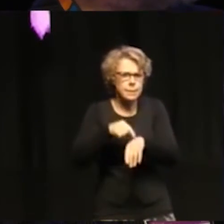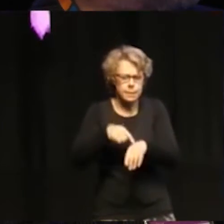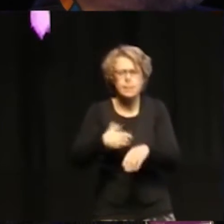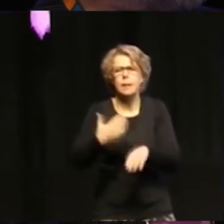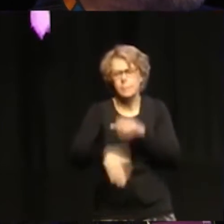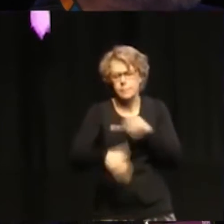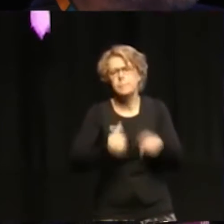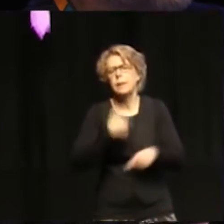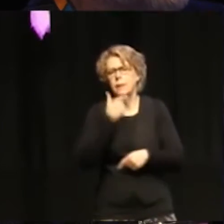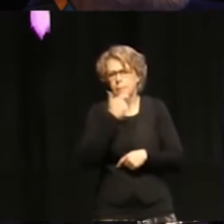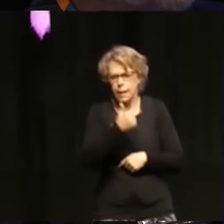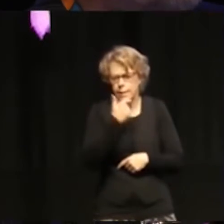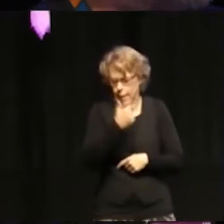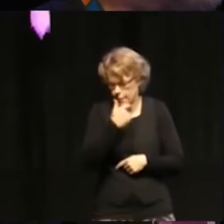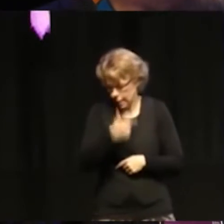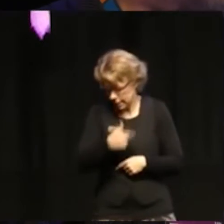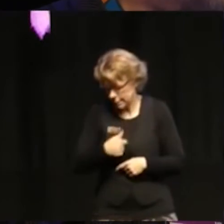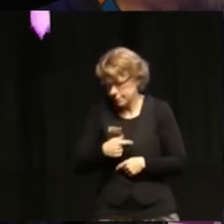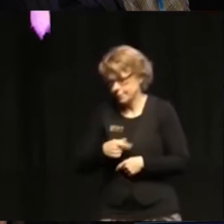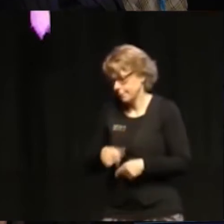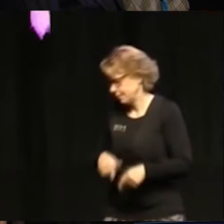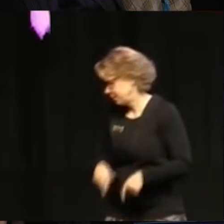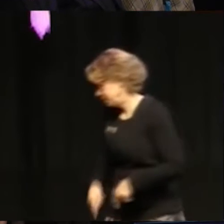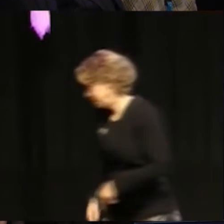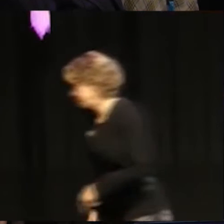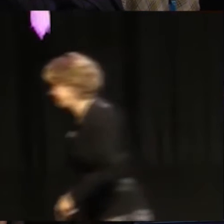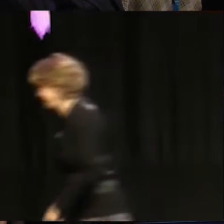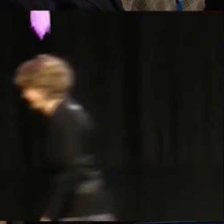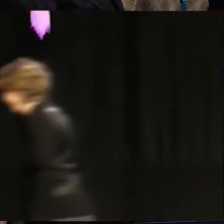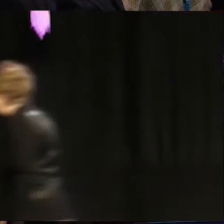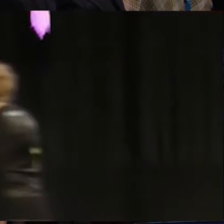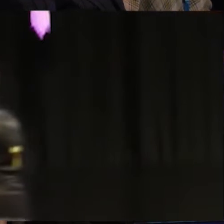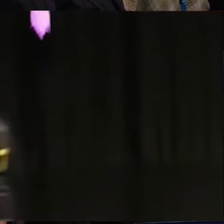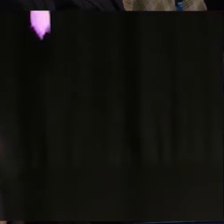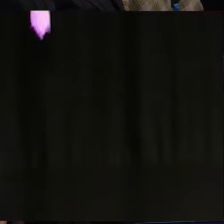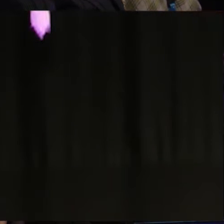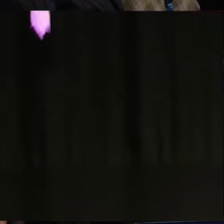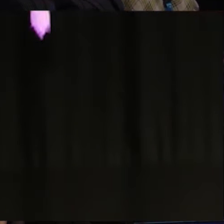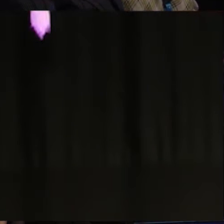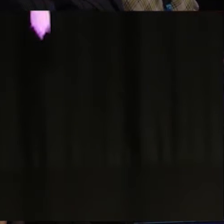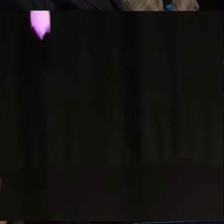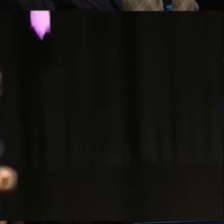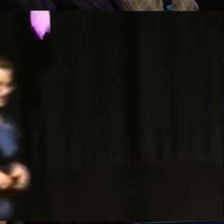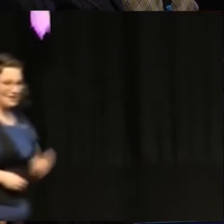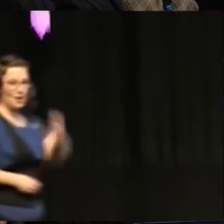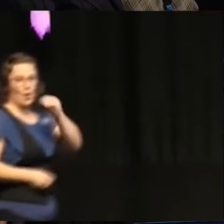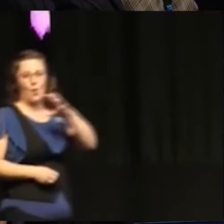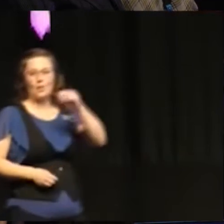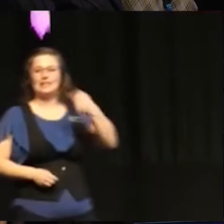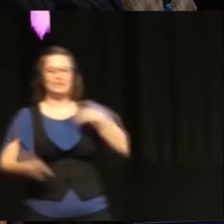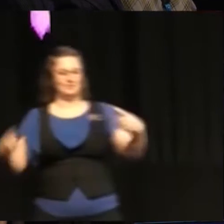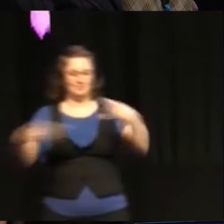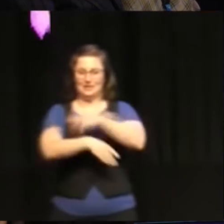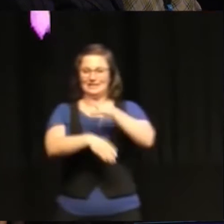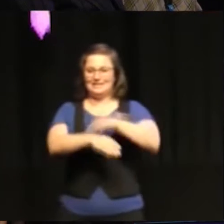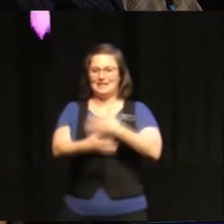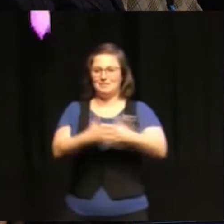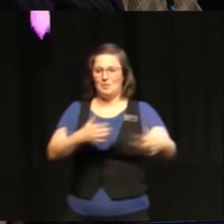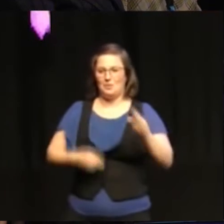Yeah, that's it. Tack so hems so much. Åsa, will you continue? Yeah, now I'm going to to svenska again.